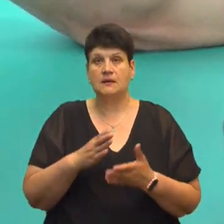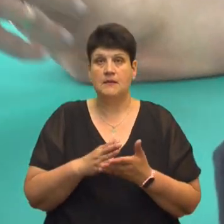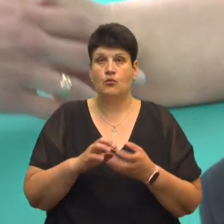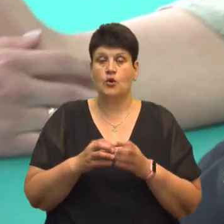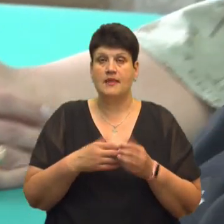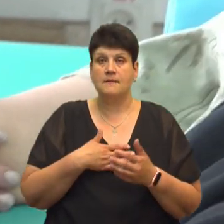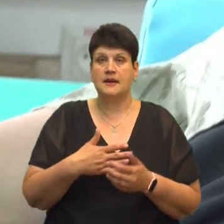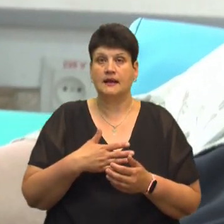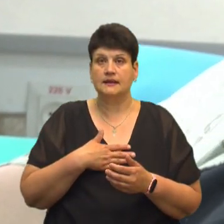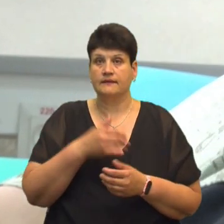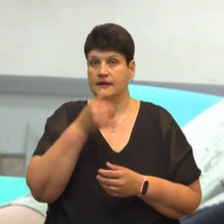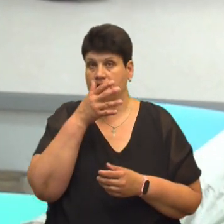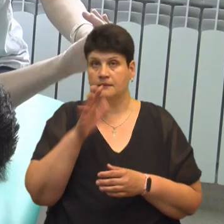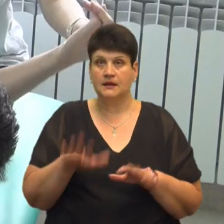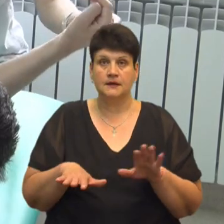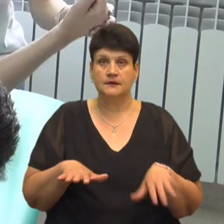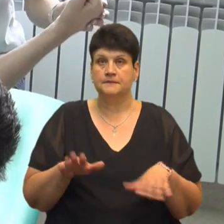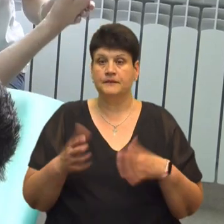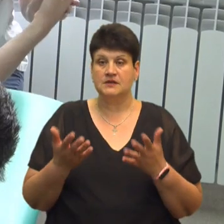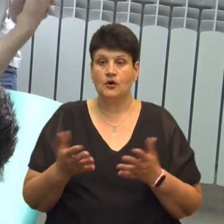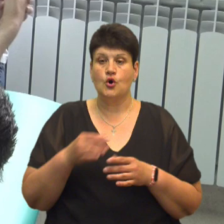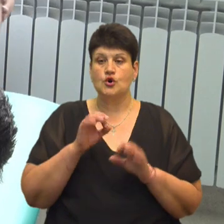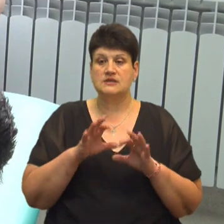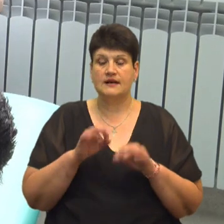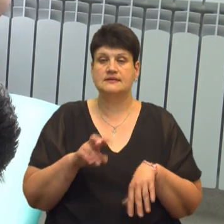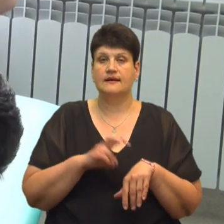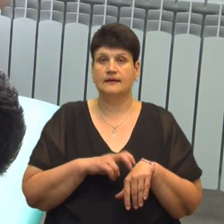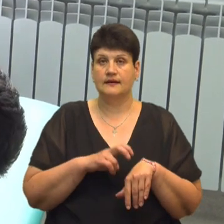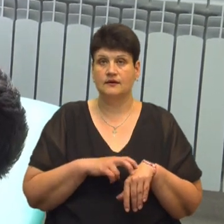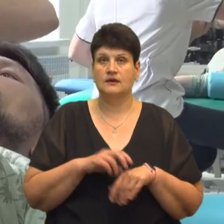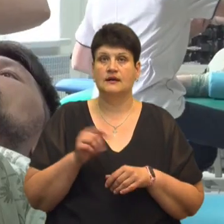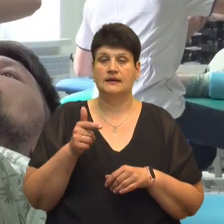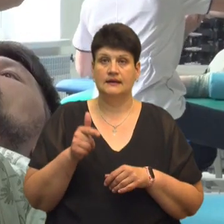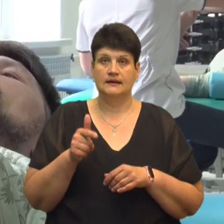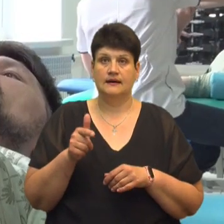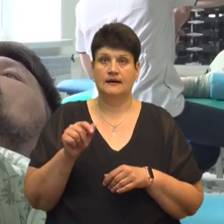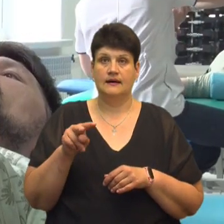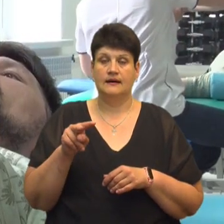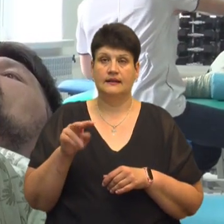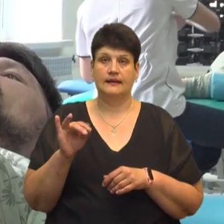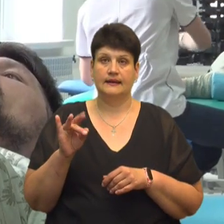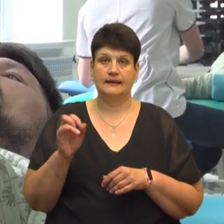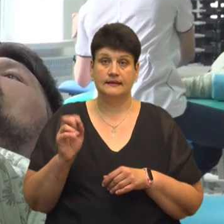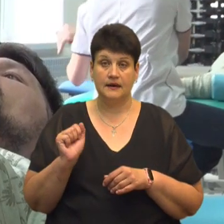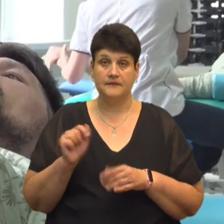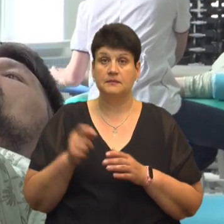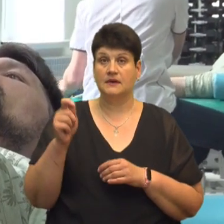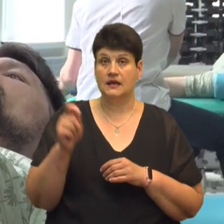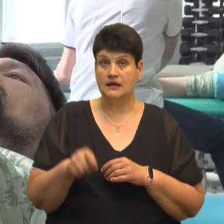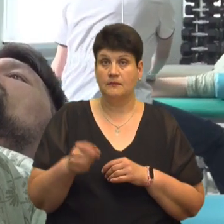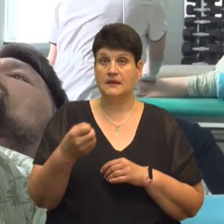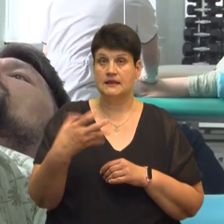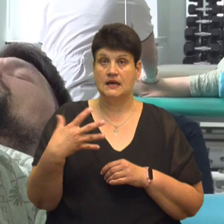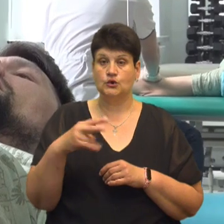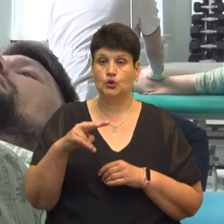та не міг рухати кінцівками, розповідає лікарка-ерготерапевтка Галина Морозюк. Олександр до нас приїхав 15 лютого.